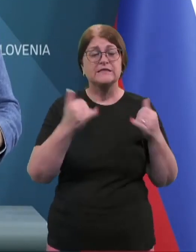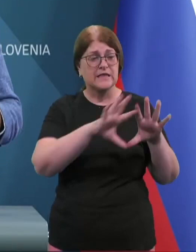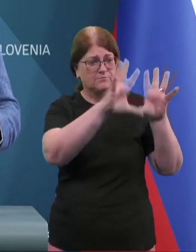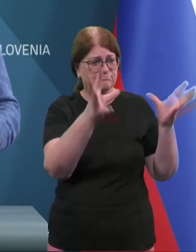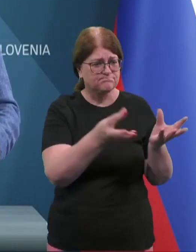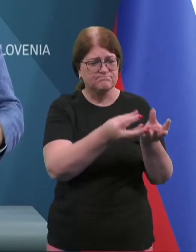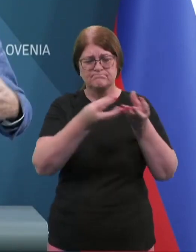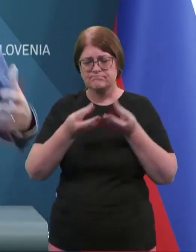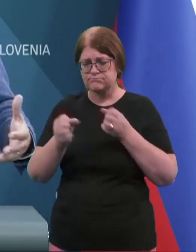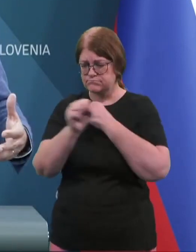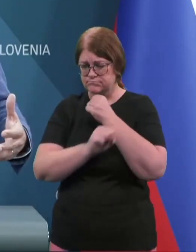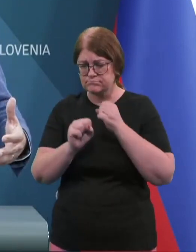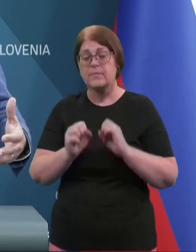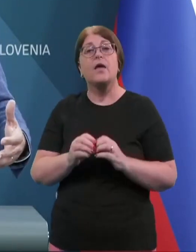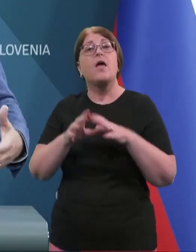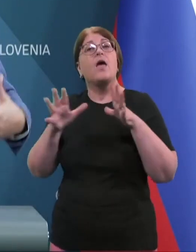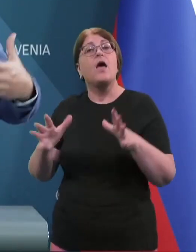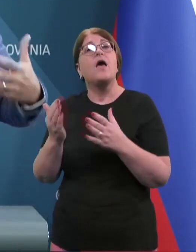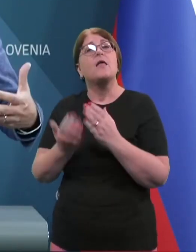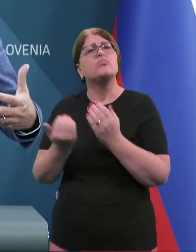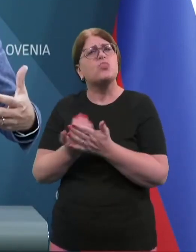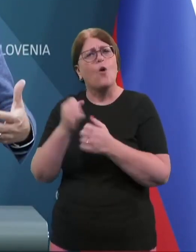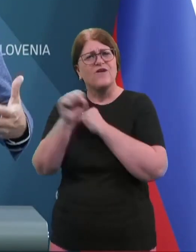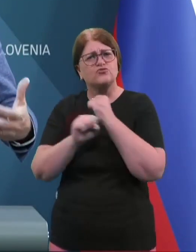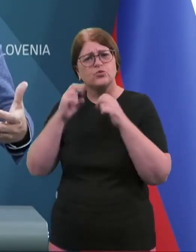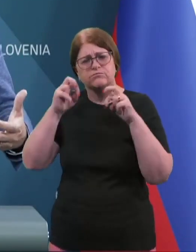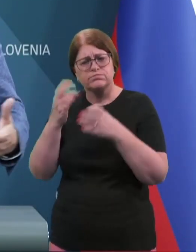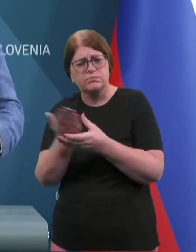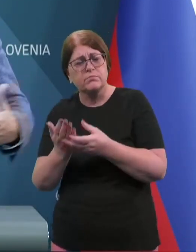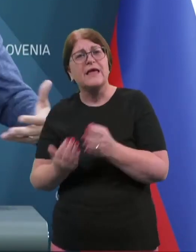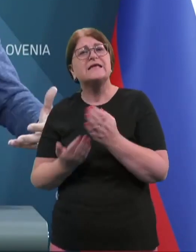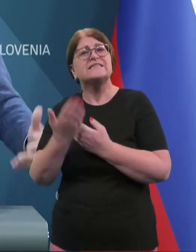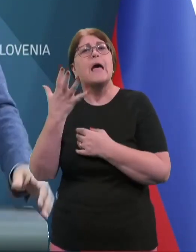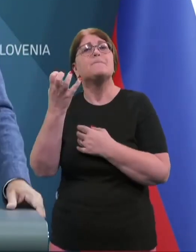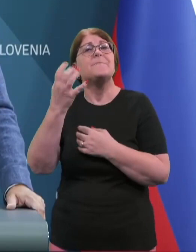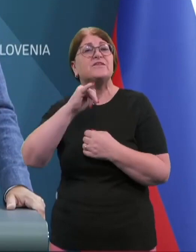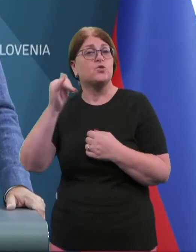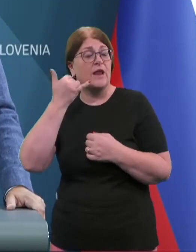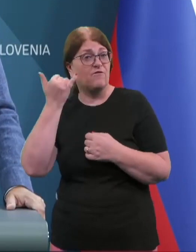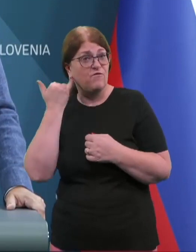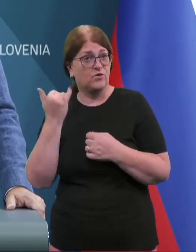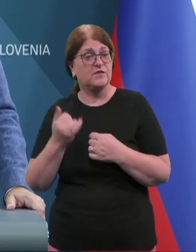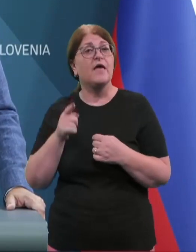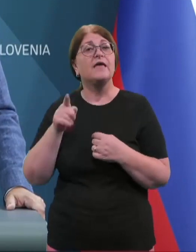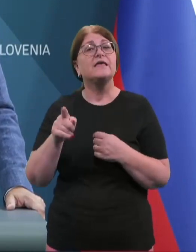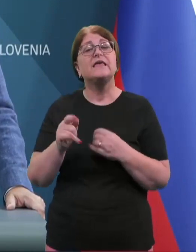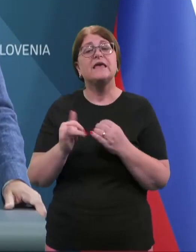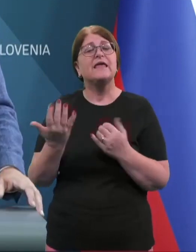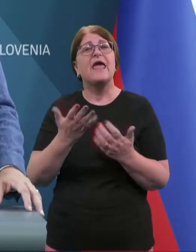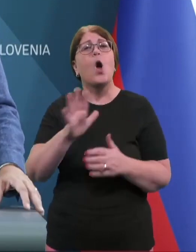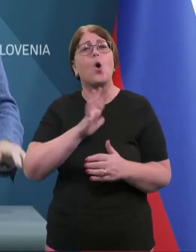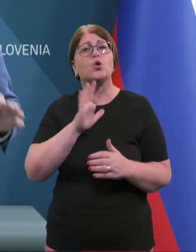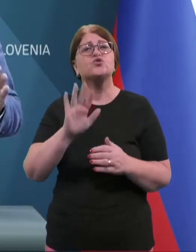študije, ki se tangirajo na petstoletne vode, ker pomeni, da je stopnja seveda ogroženost nadročenih območjih večja.